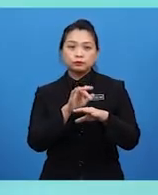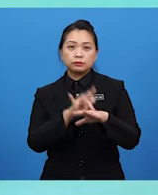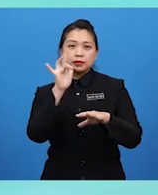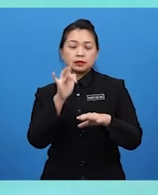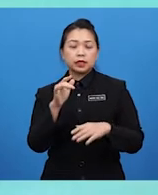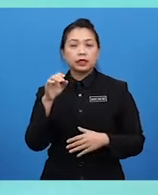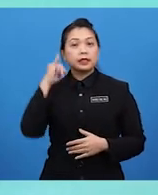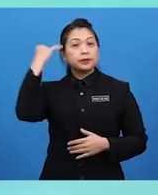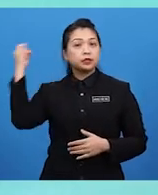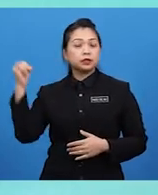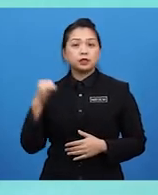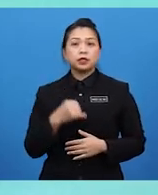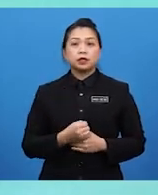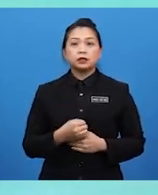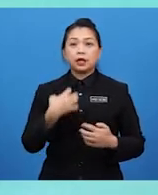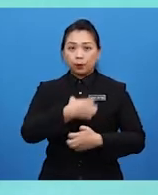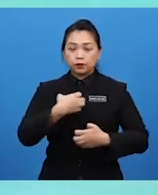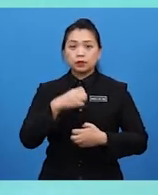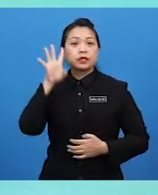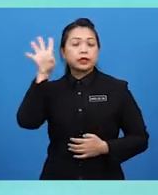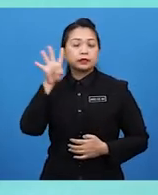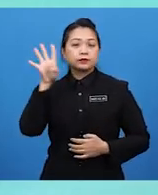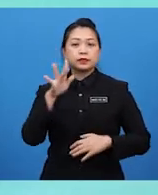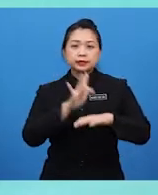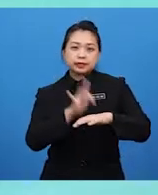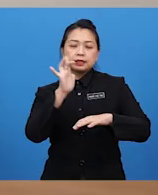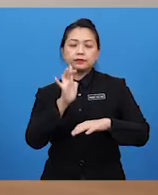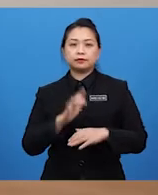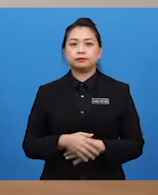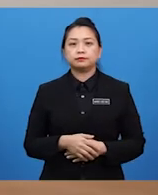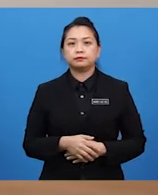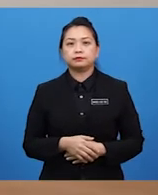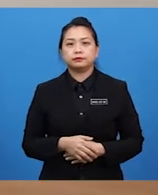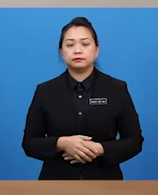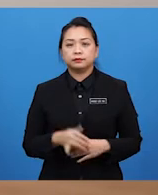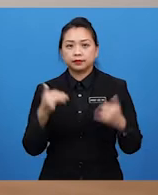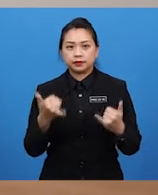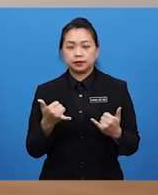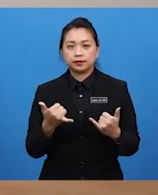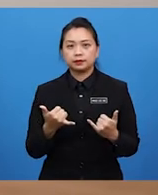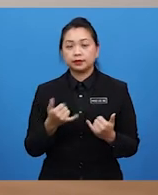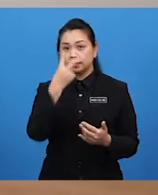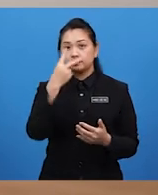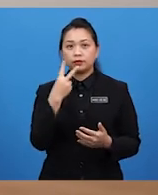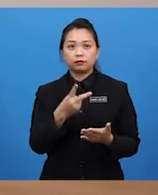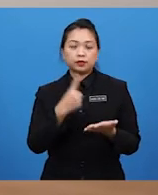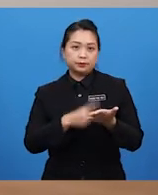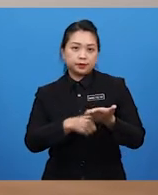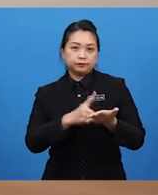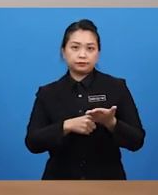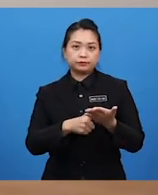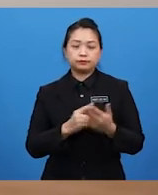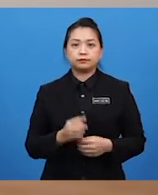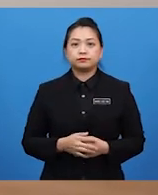emosi, kreativiti dan sensitiviti seperti yang saya katakan tadi. Jadi, mari saya kupaskan. Kita boleh